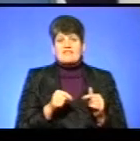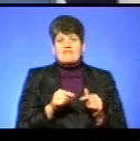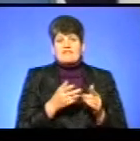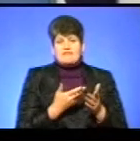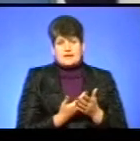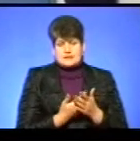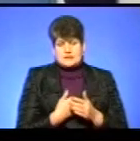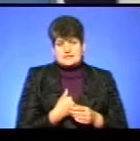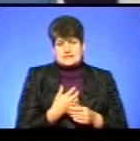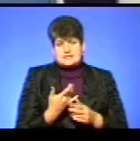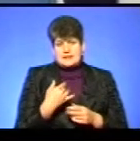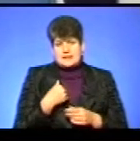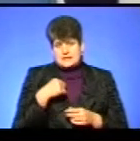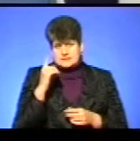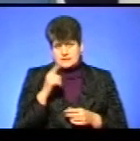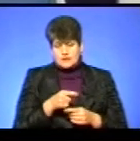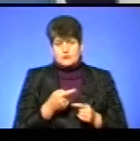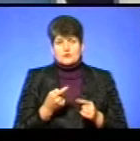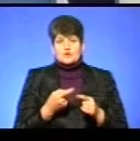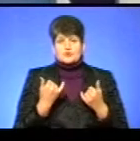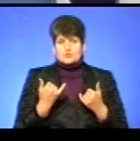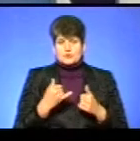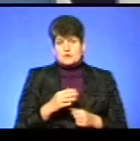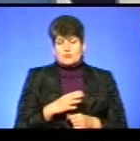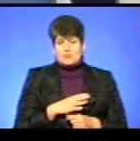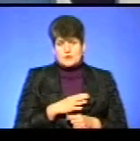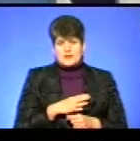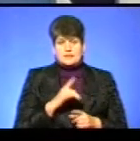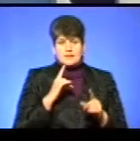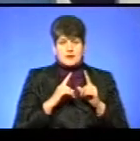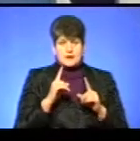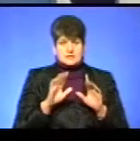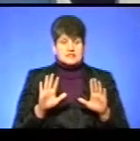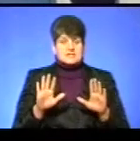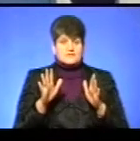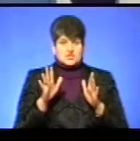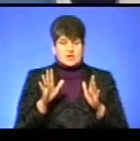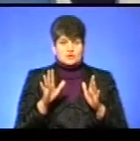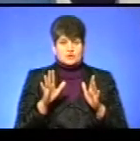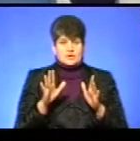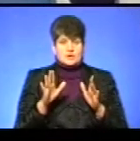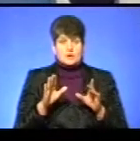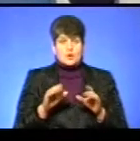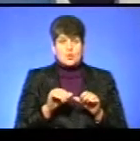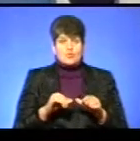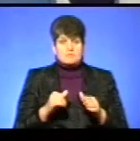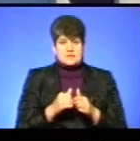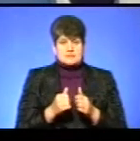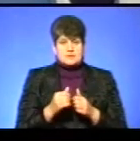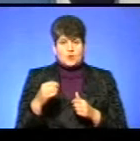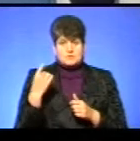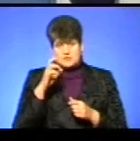Наскільки мені відомо, сьогодні відбулася якраз нарада надзвичайно пізотичної комісії при обласній